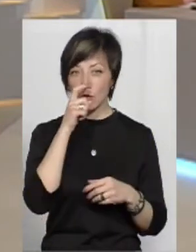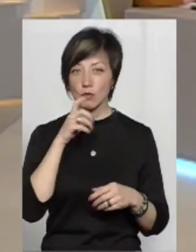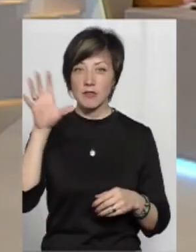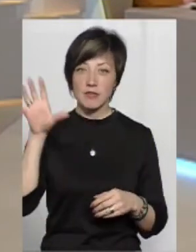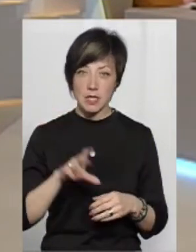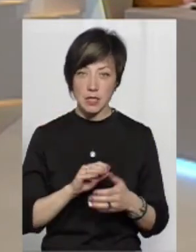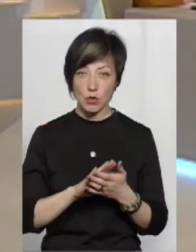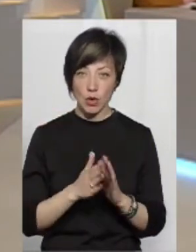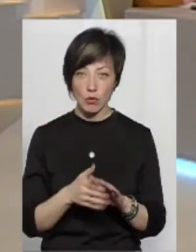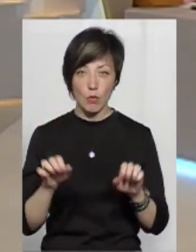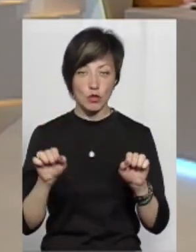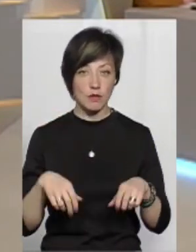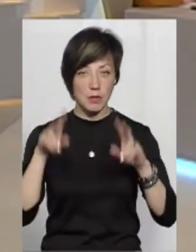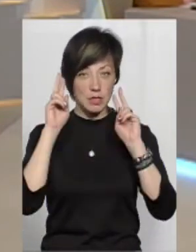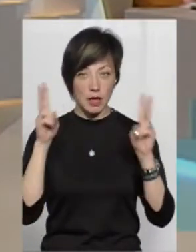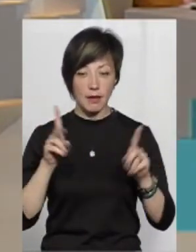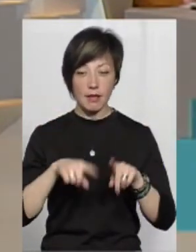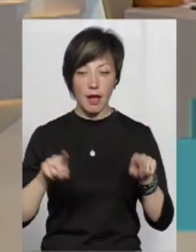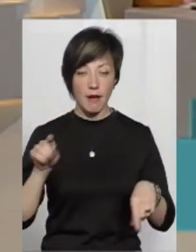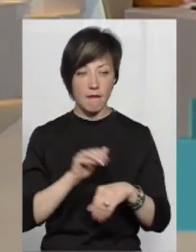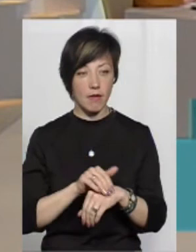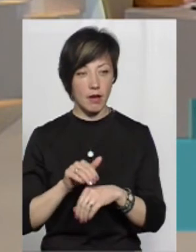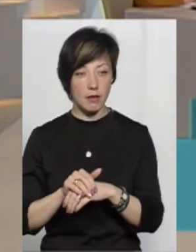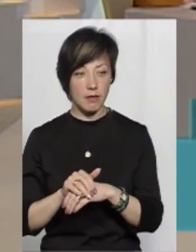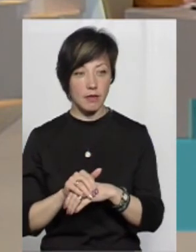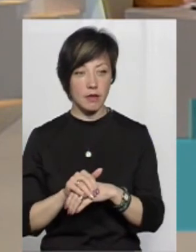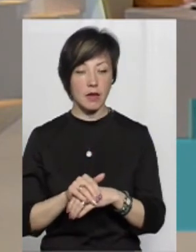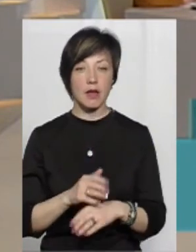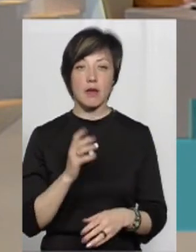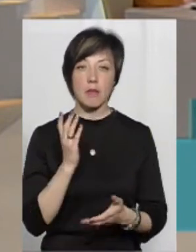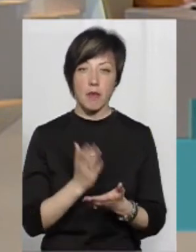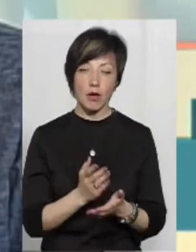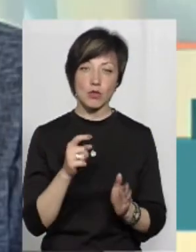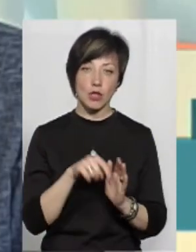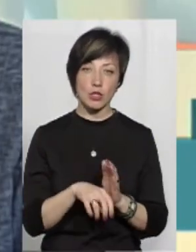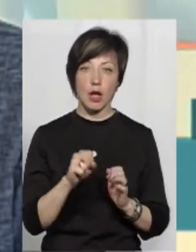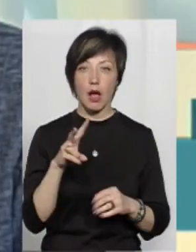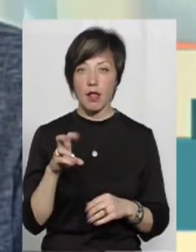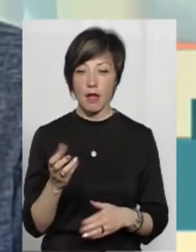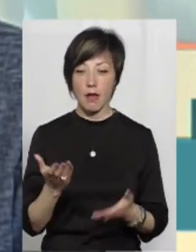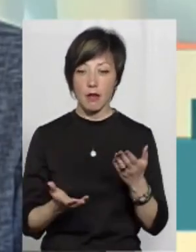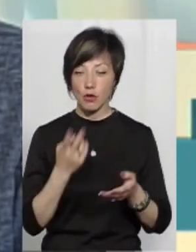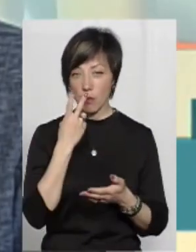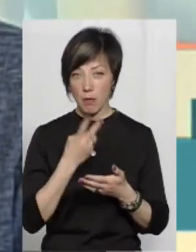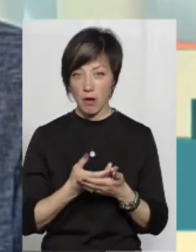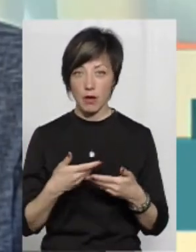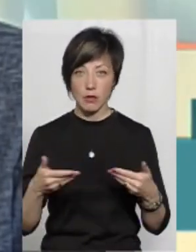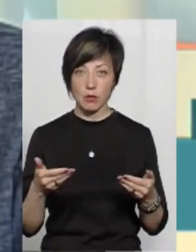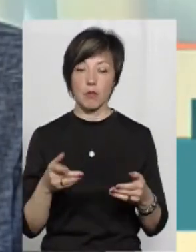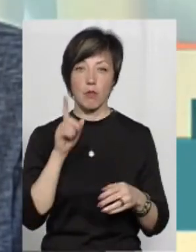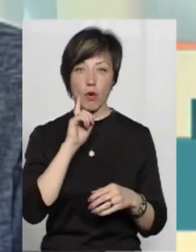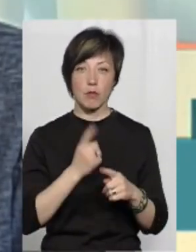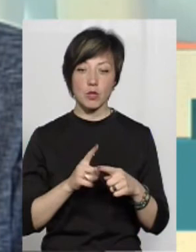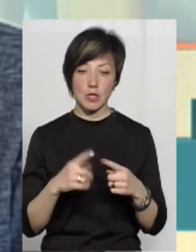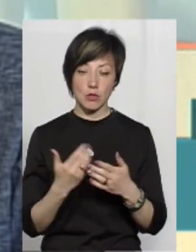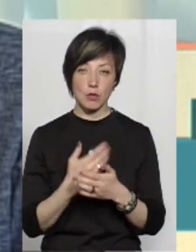всієї ситуації, можливо, ми не знаємо ще деяких фактів, які мають значення, але, ну, якщо ми бачимо, ми говоримо поки